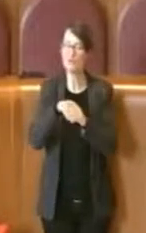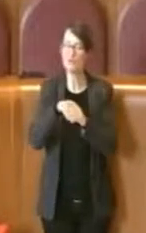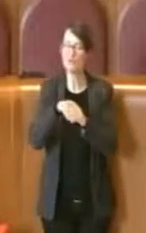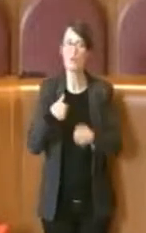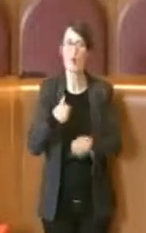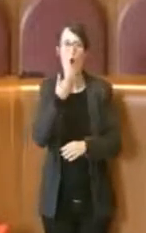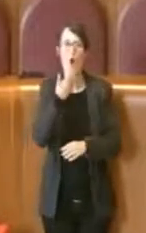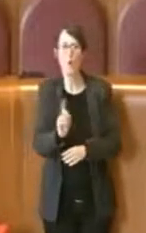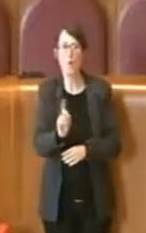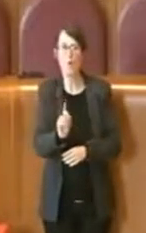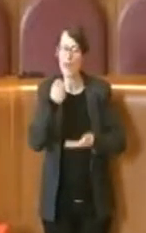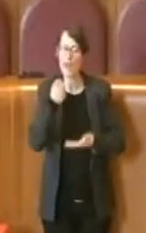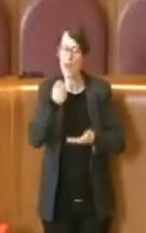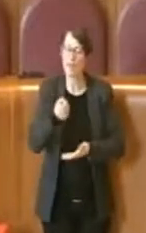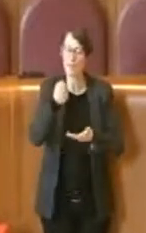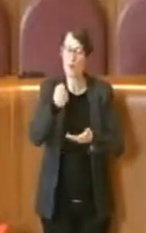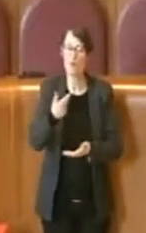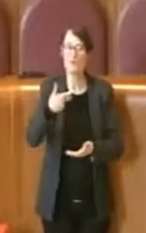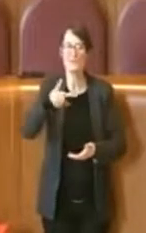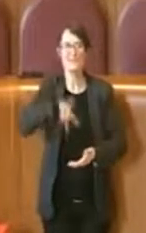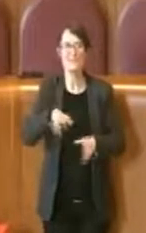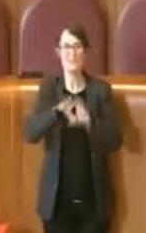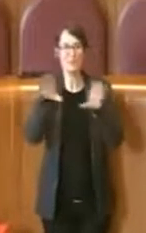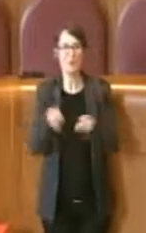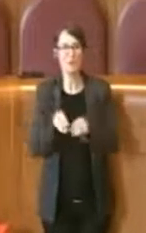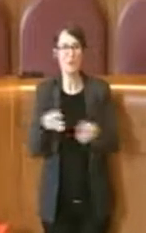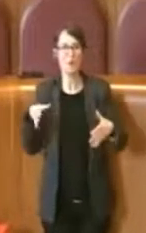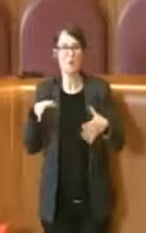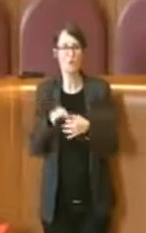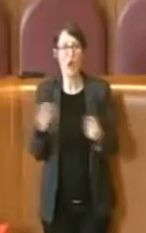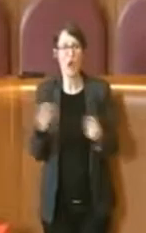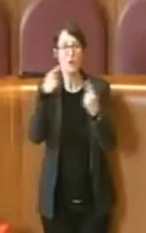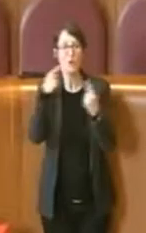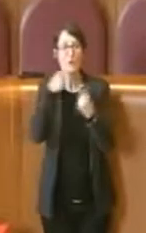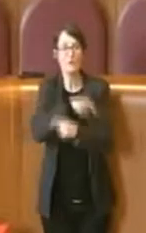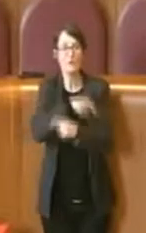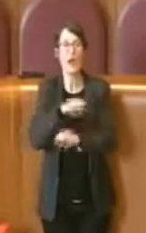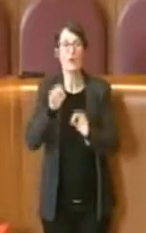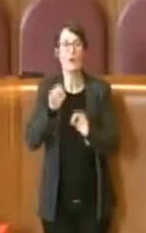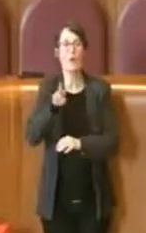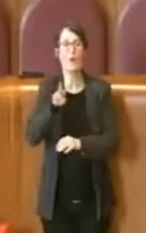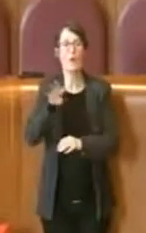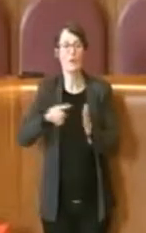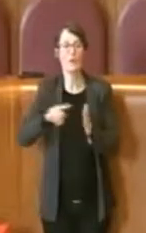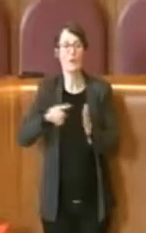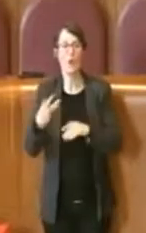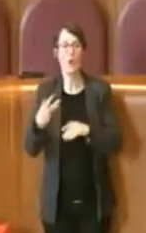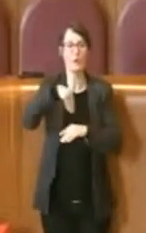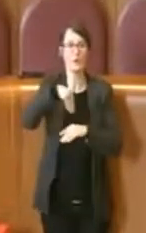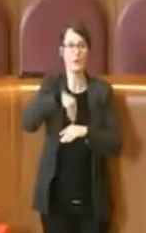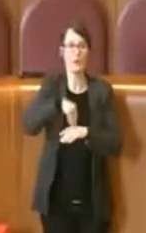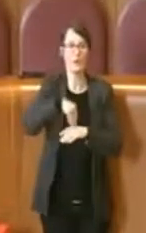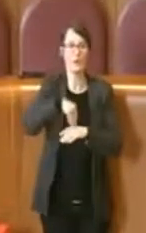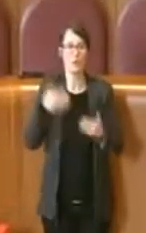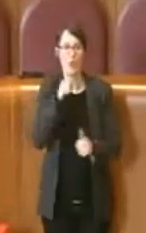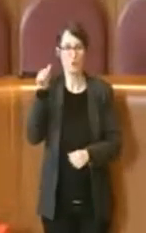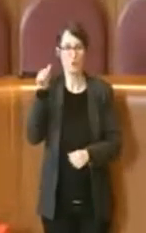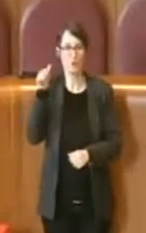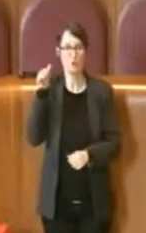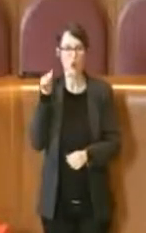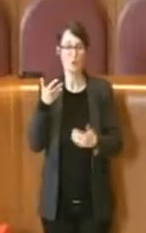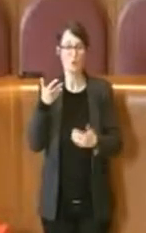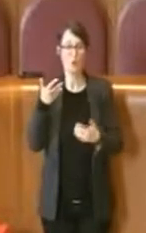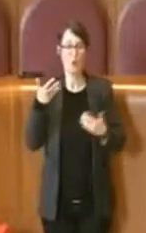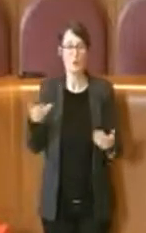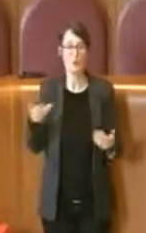vengono dati 24 milioni in più rispetto all'anno precedente. Quindi anche qui, rispetto alle